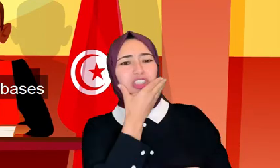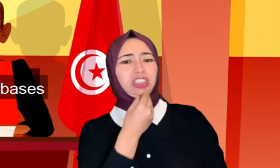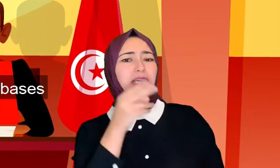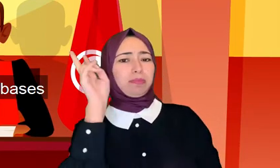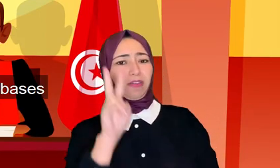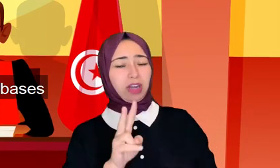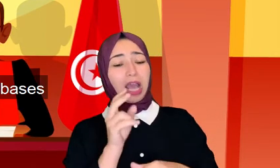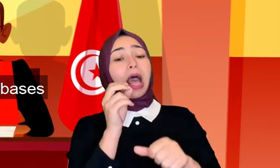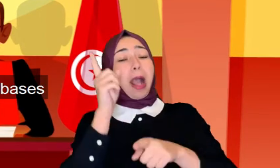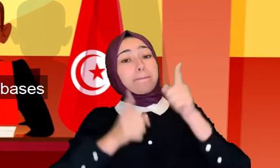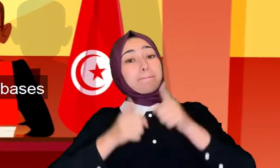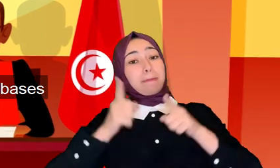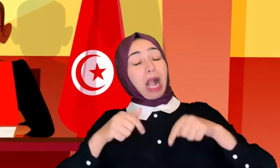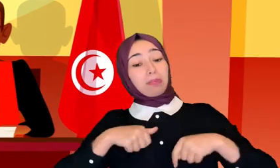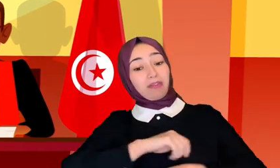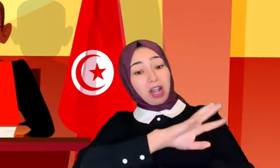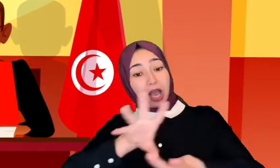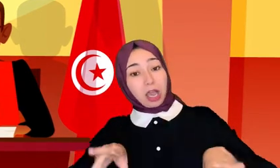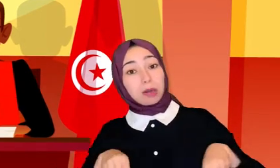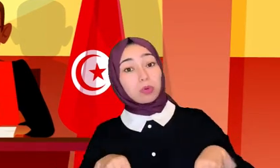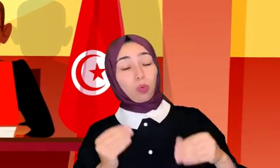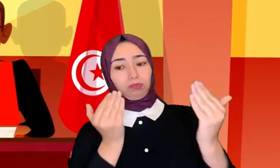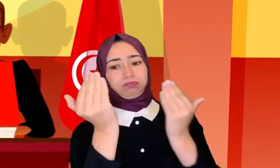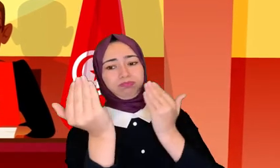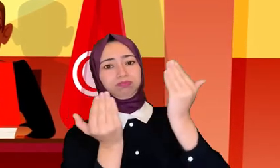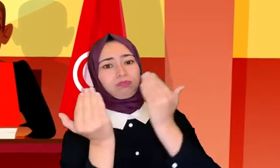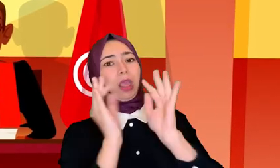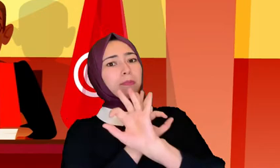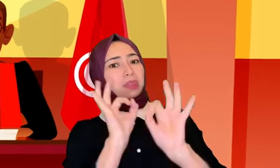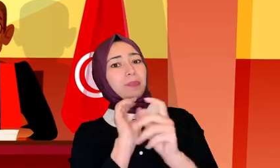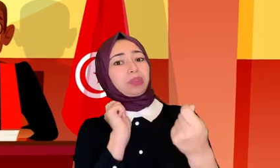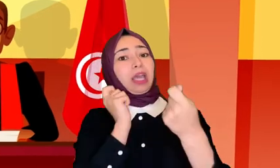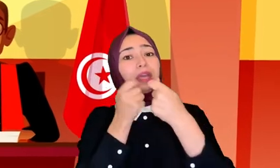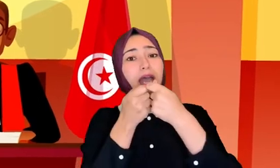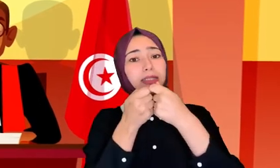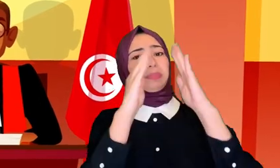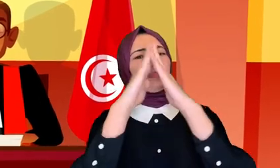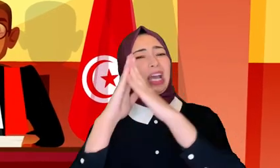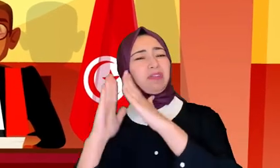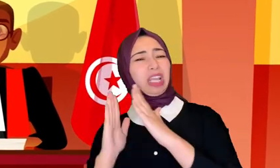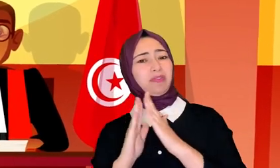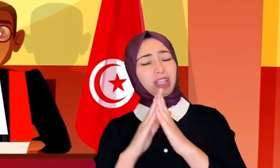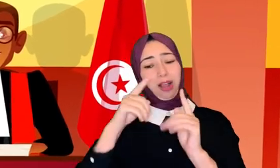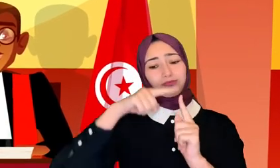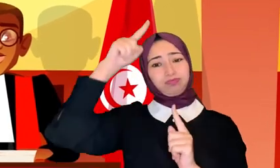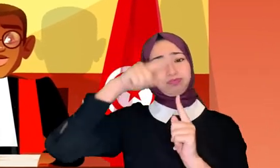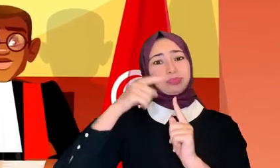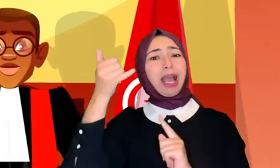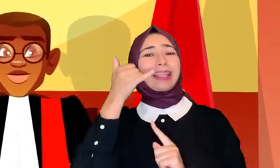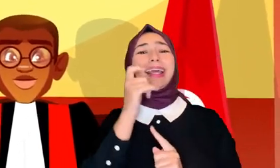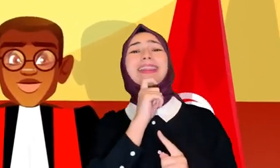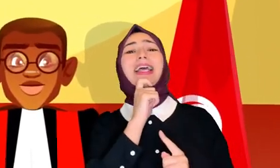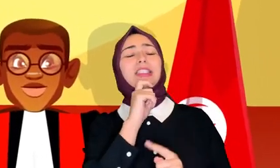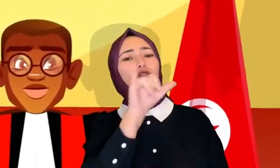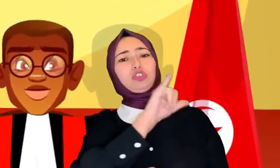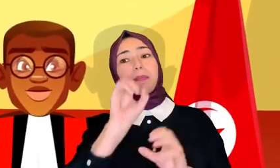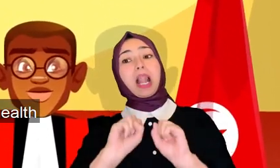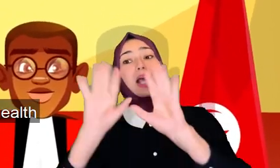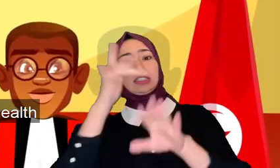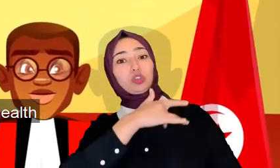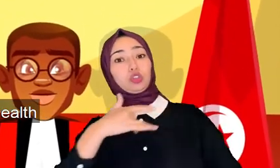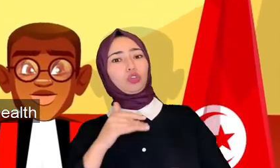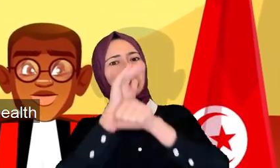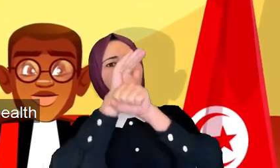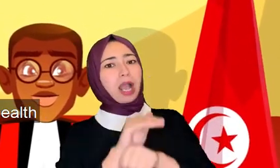هالاعمدة من وسط المناطق السكانية وختمة المحكمة انه الاجراء متناسب زادة بما انه ابعاد الاعمدة من داخل المنطقة السكانية